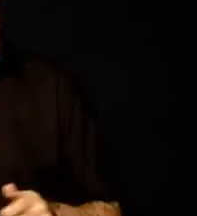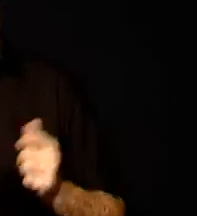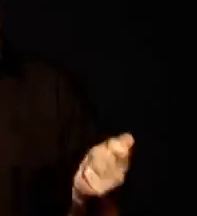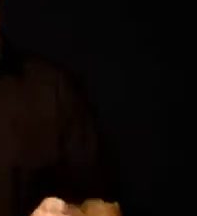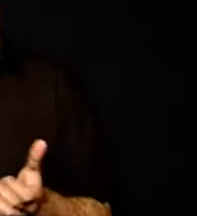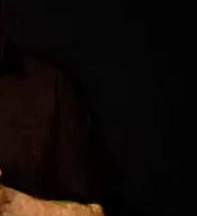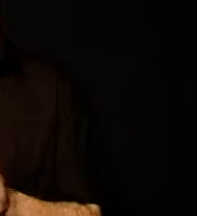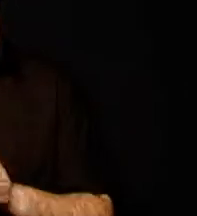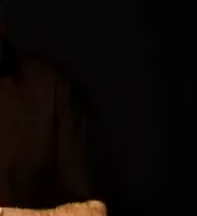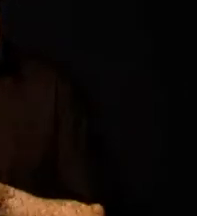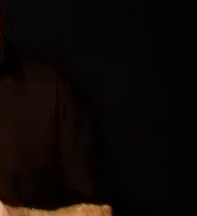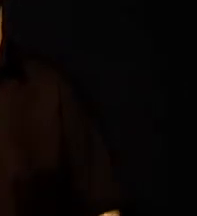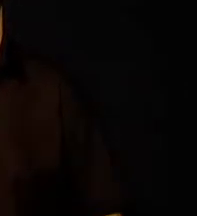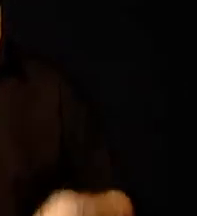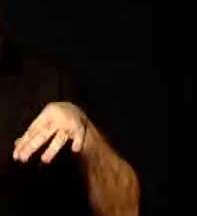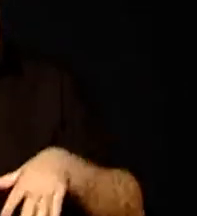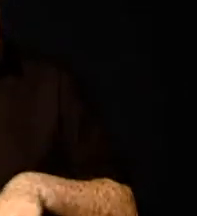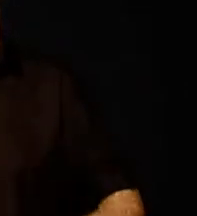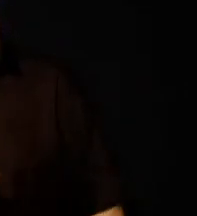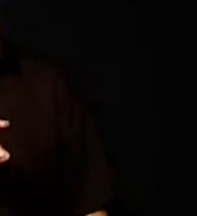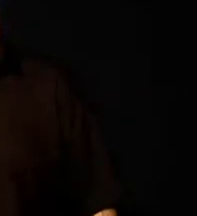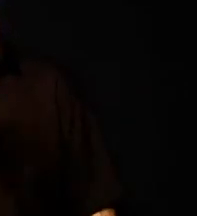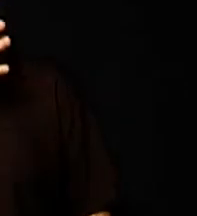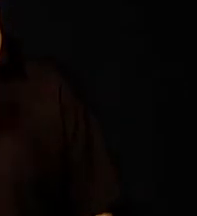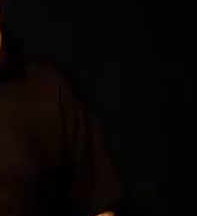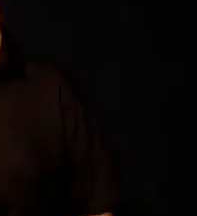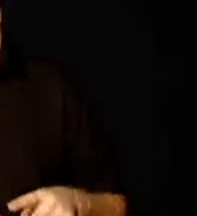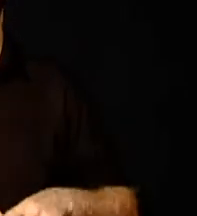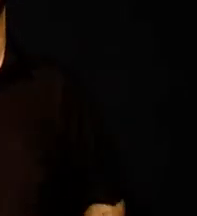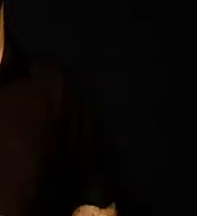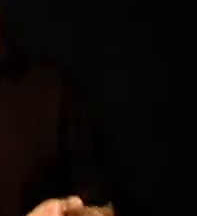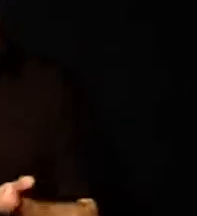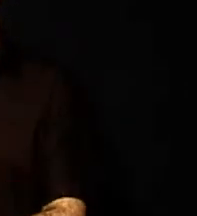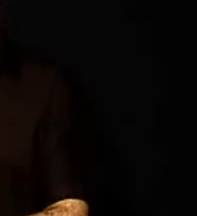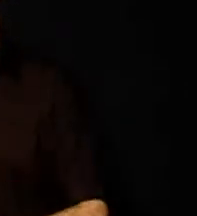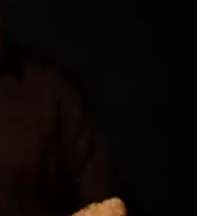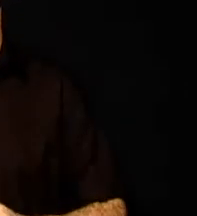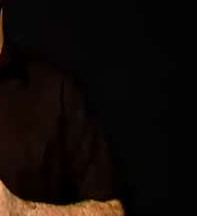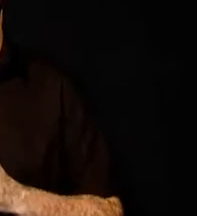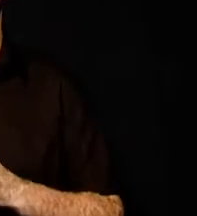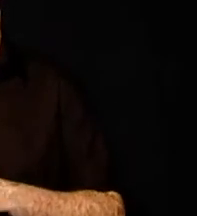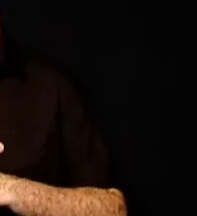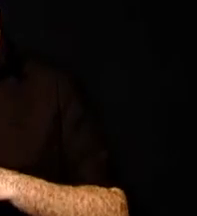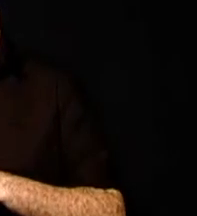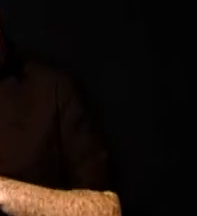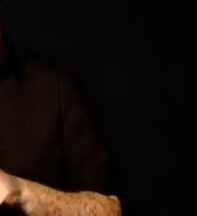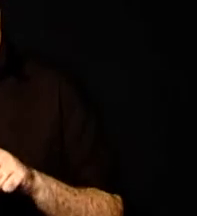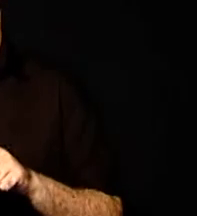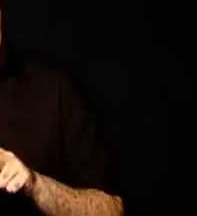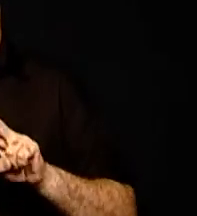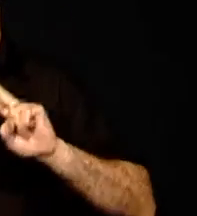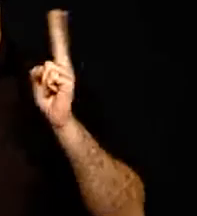hoş geldiniz. Bu hafta ülkemizden ve dünyadan kültür, sanat ve